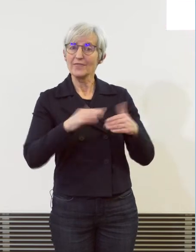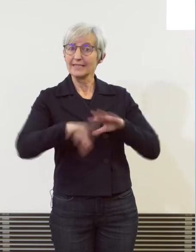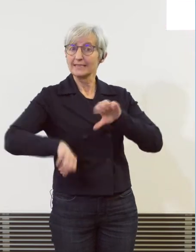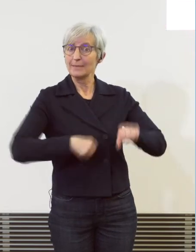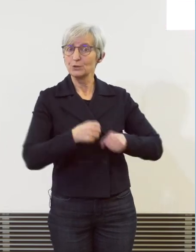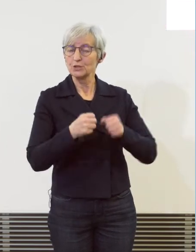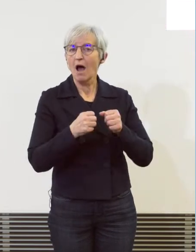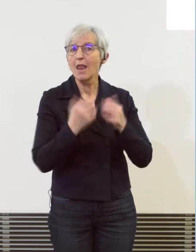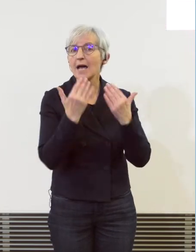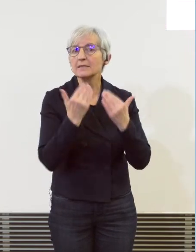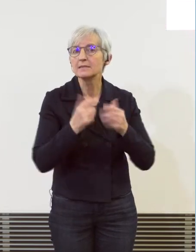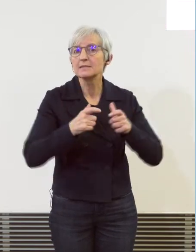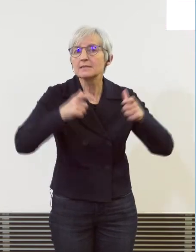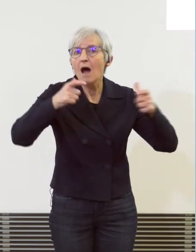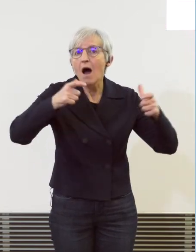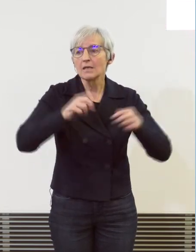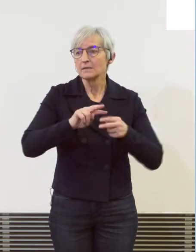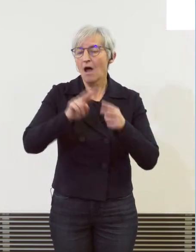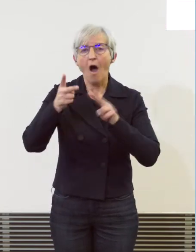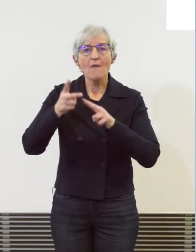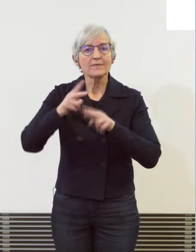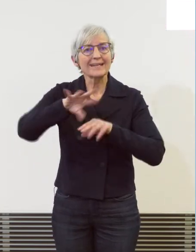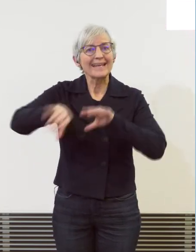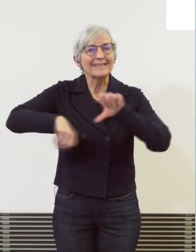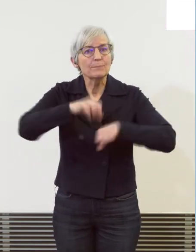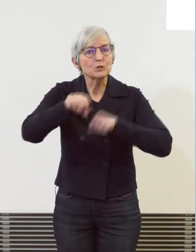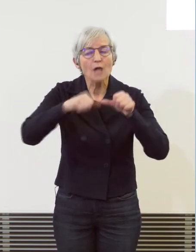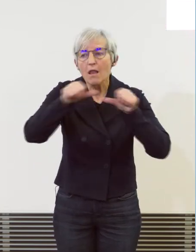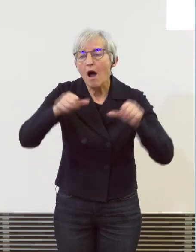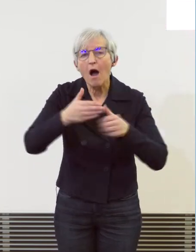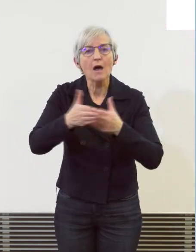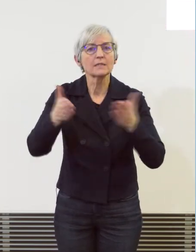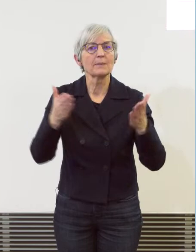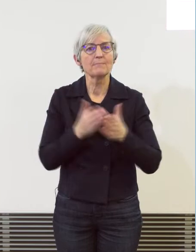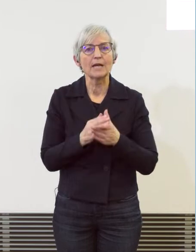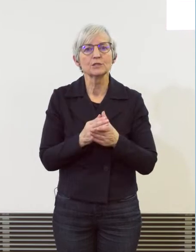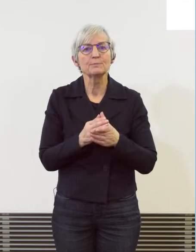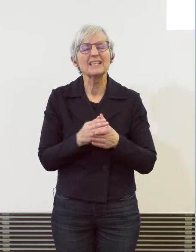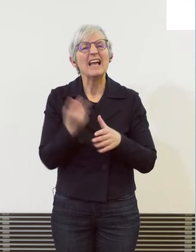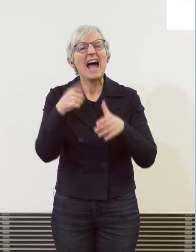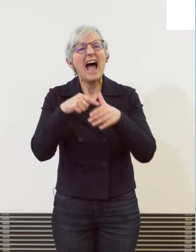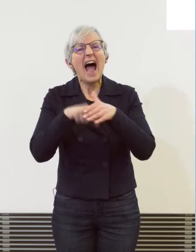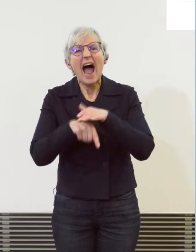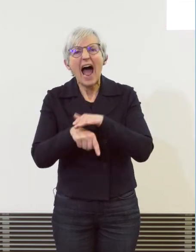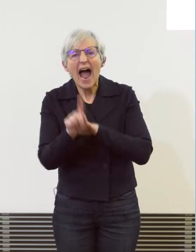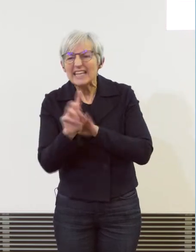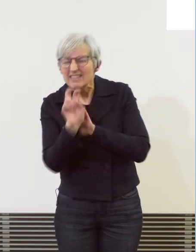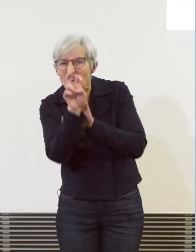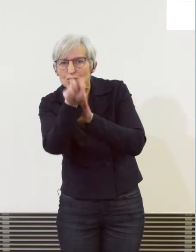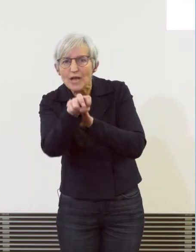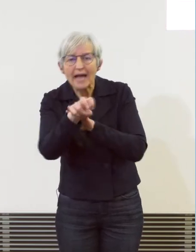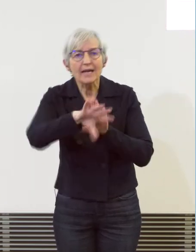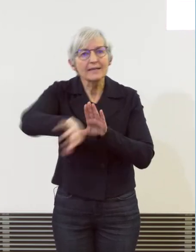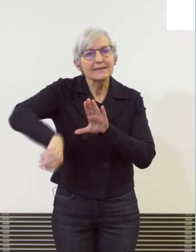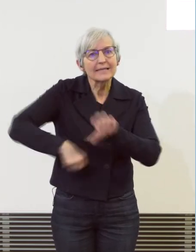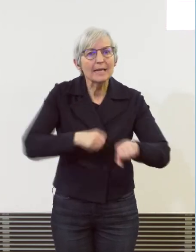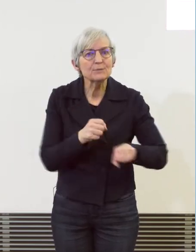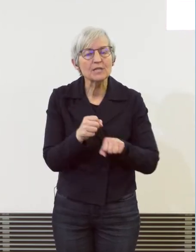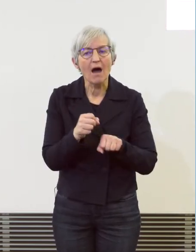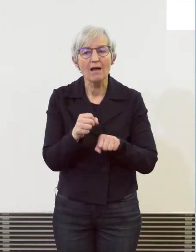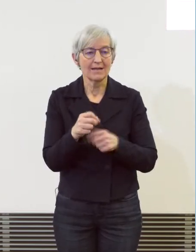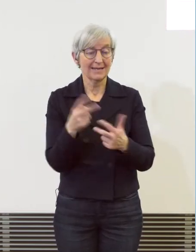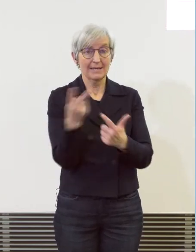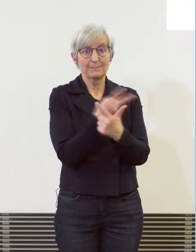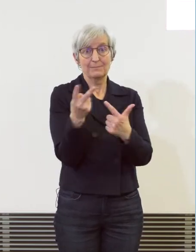und auch mit weiteren Diebstahls Arten wie zum Beispiel beim Einschleich Diebstahl jeweils gleichzeitig ein Hausfriedensbruch